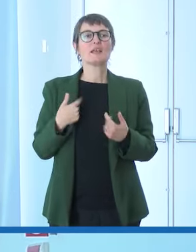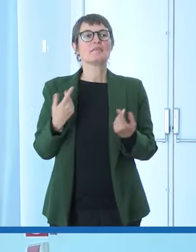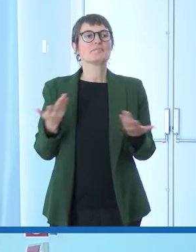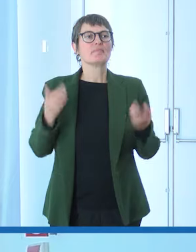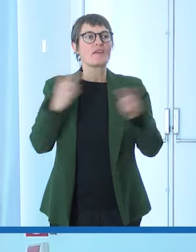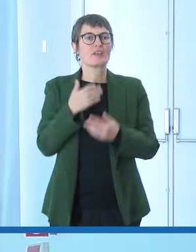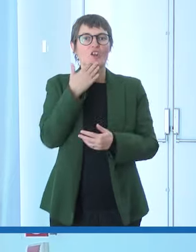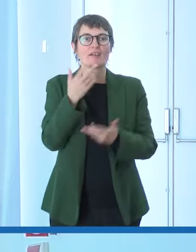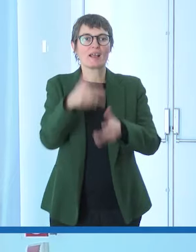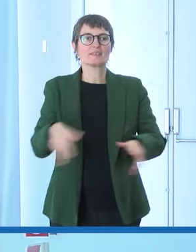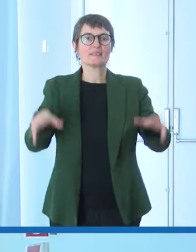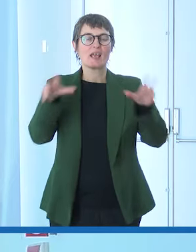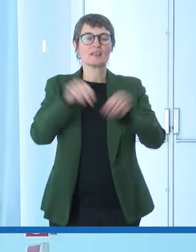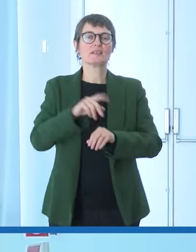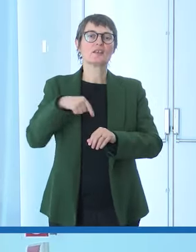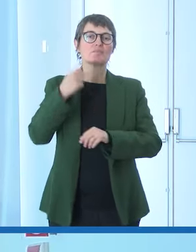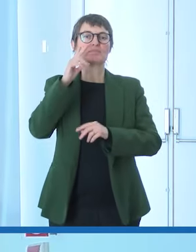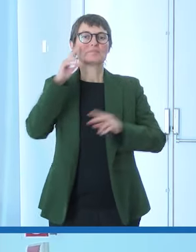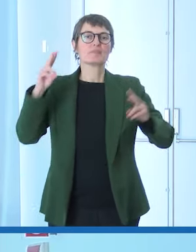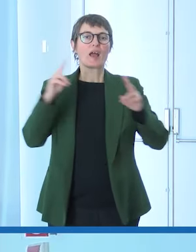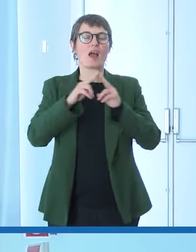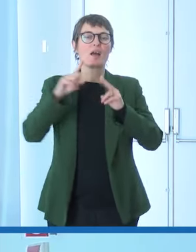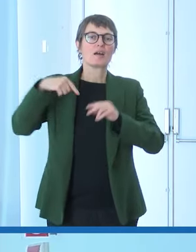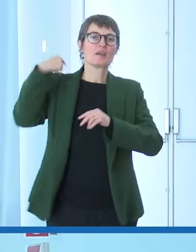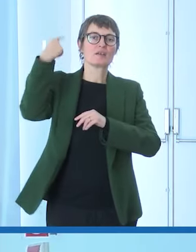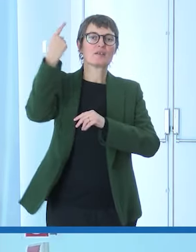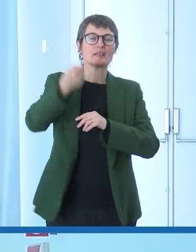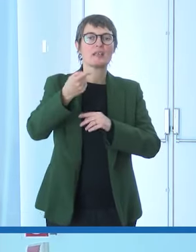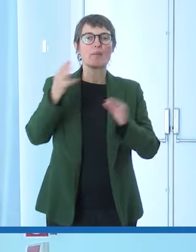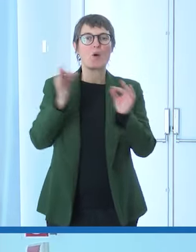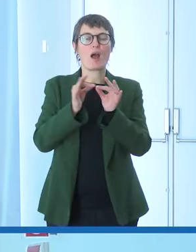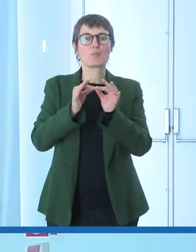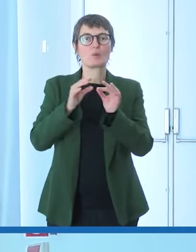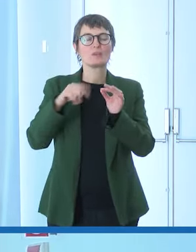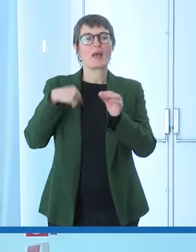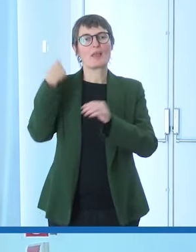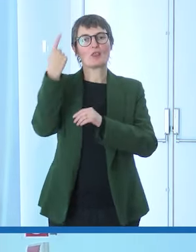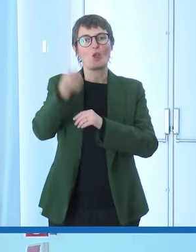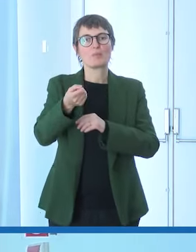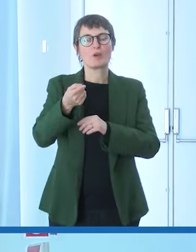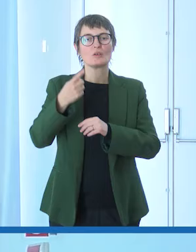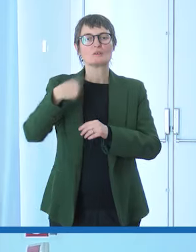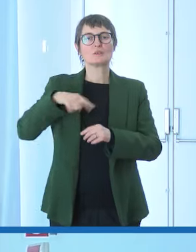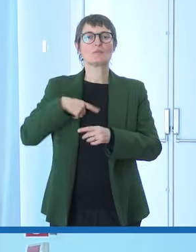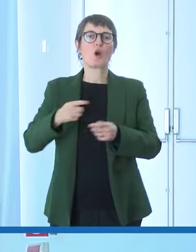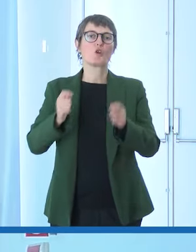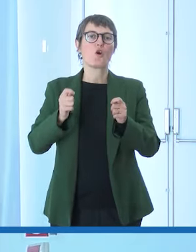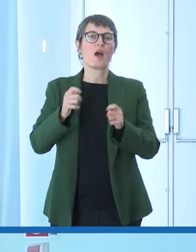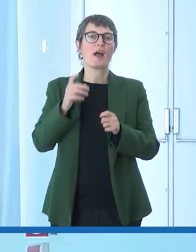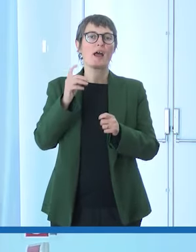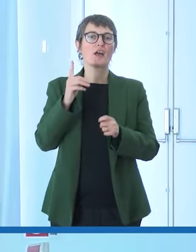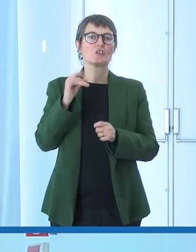e vi do appuntamento alla alla prossima edizione e noi come agenzie dire continueremo a seguire